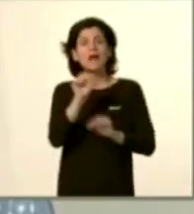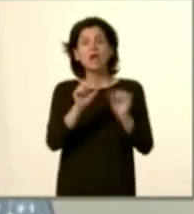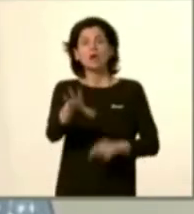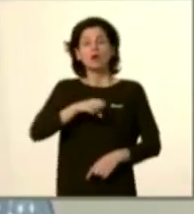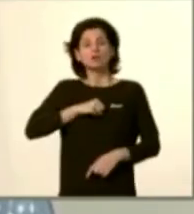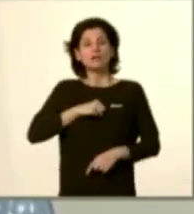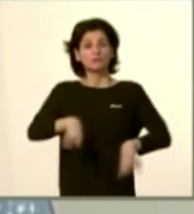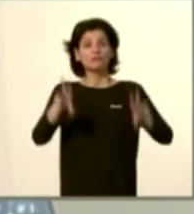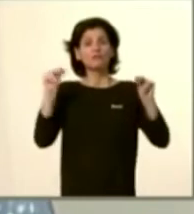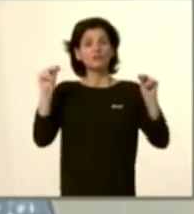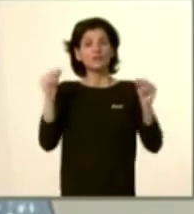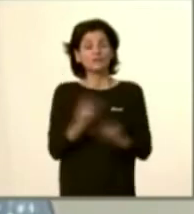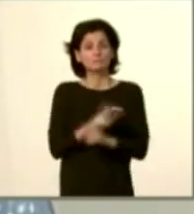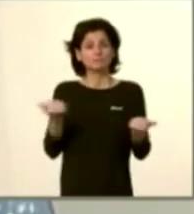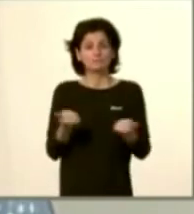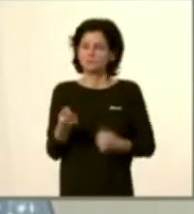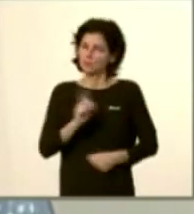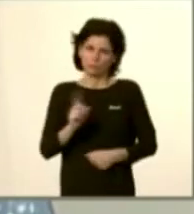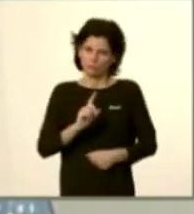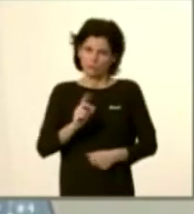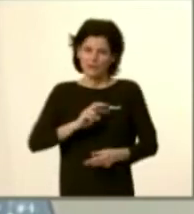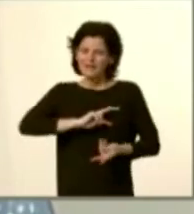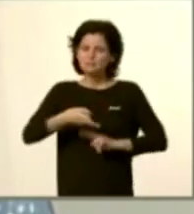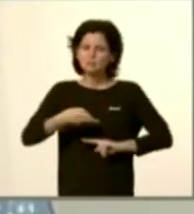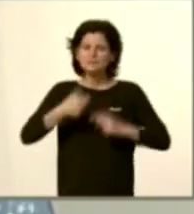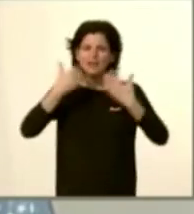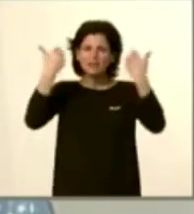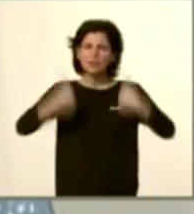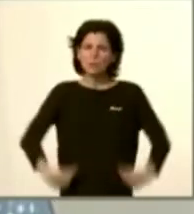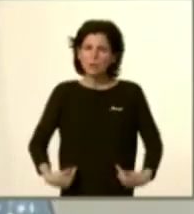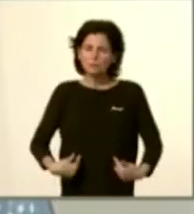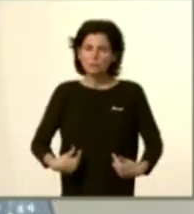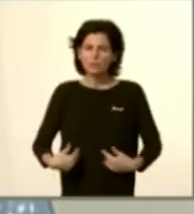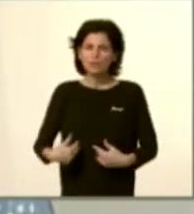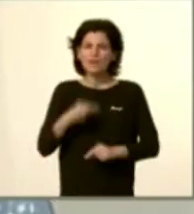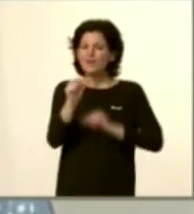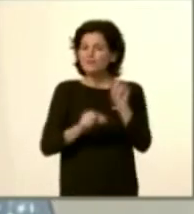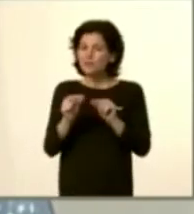és que s'afavoreix la resposta immunitària del cos front al virus.